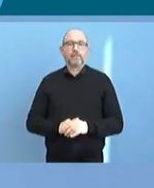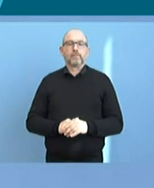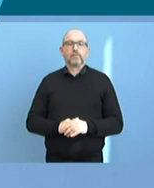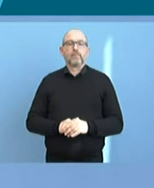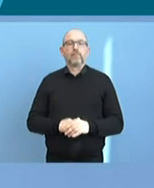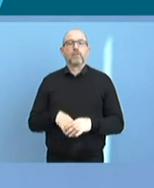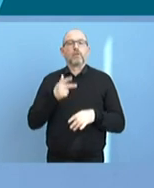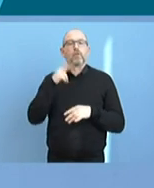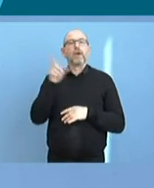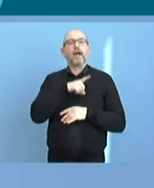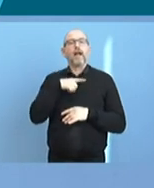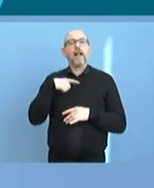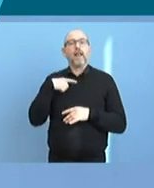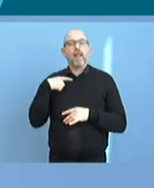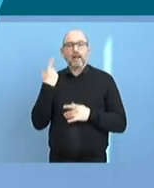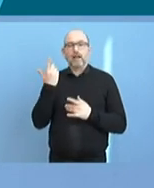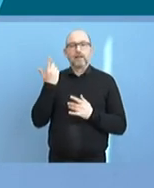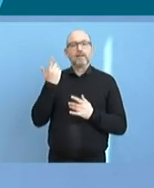Frage und das ist eine Nicht-Corona-Frage.